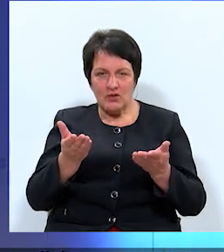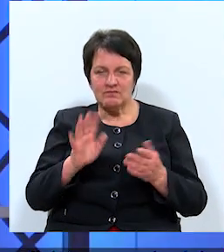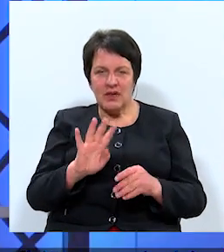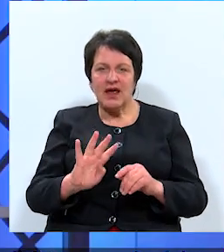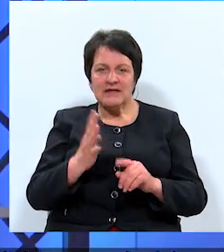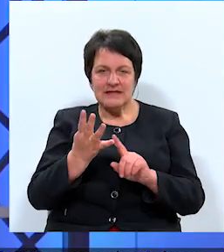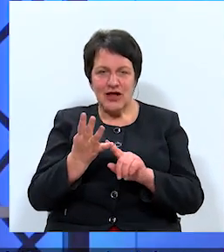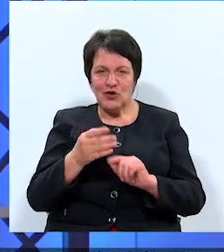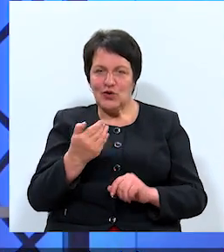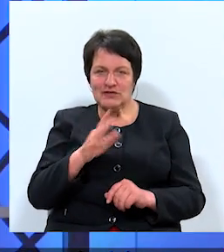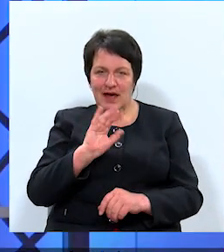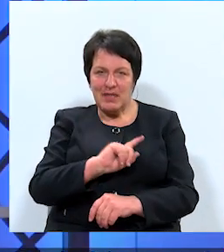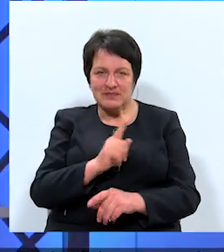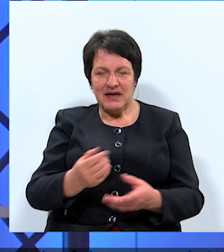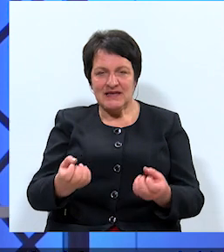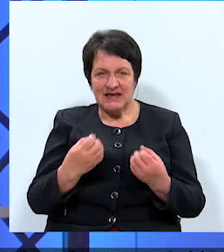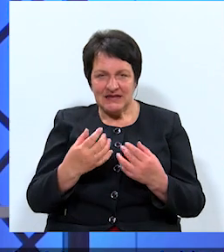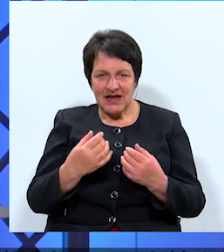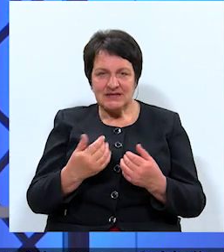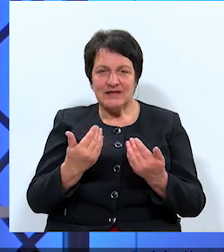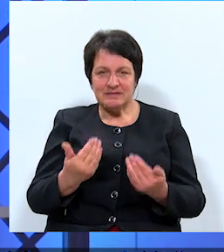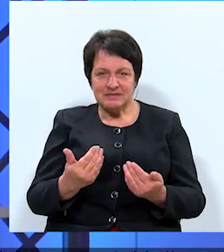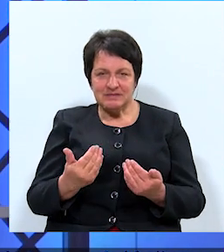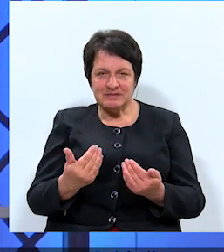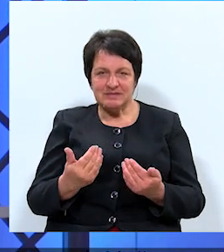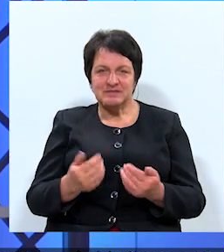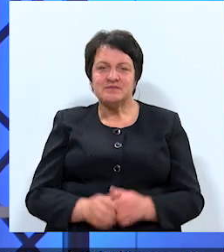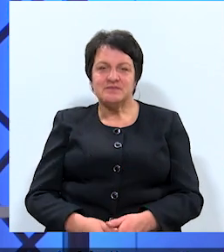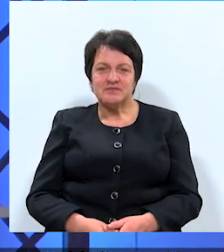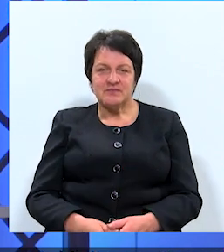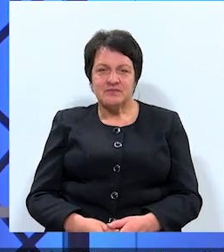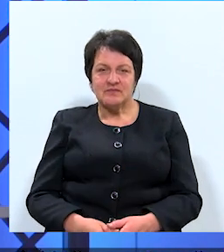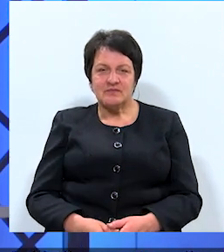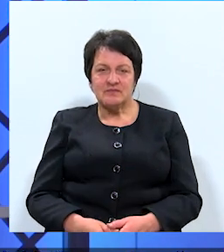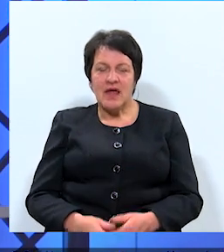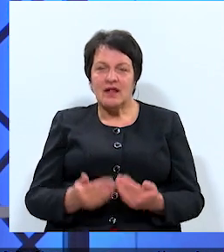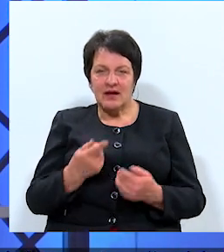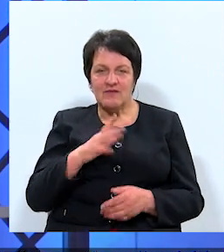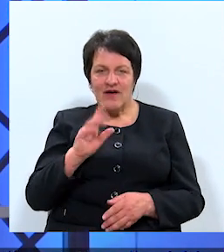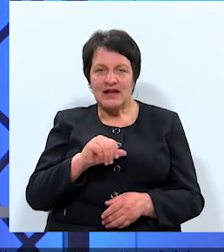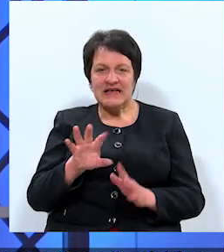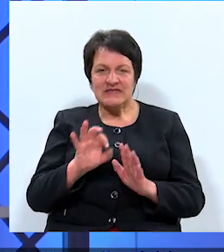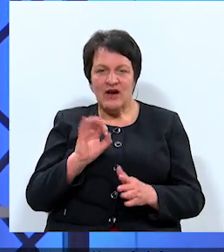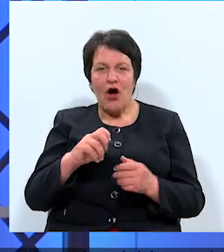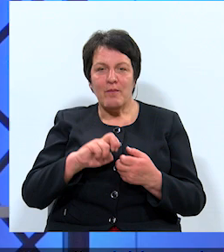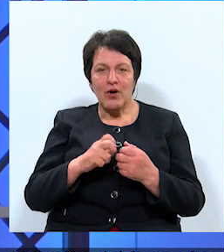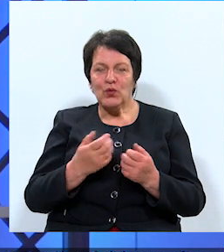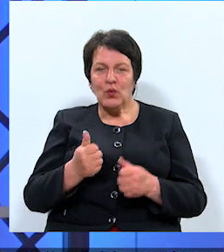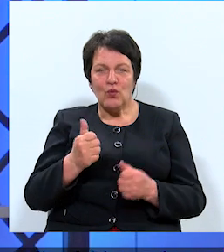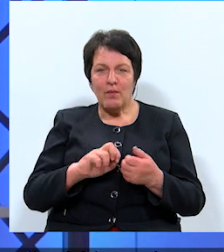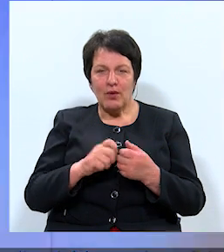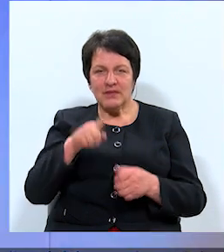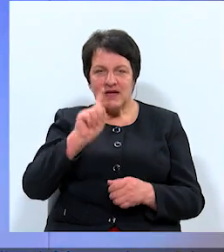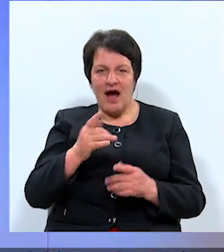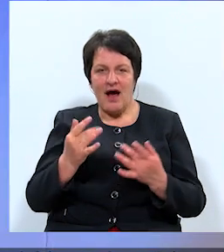Tātad tās problēmas risinājumi jūs nepaspēsiet izstāstīt tagad. Probējām ļoti daudz, varētu izvēlēties, kuru problēmu jūs zināt, kā